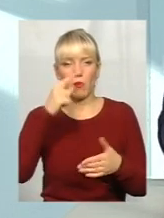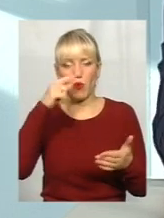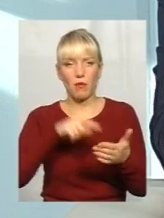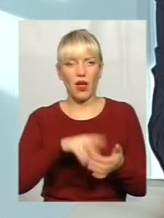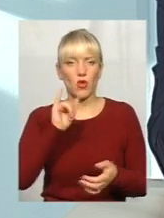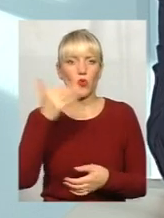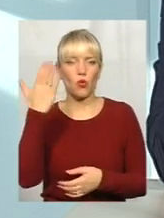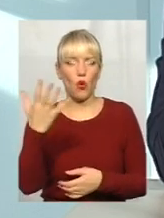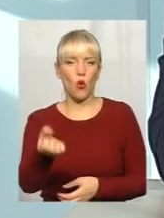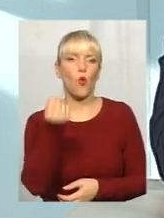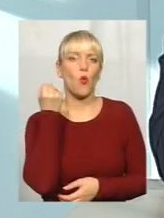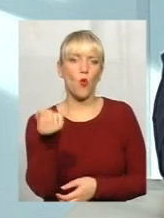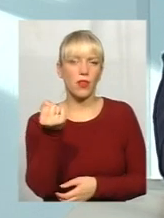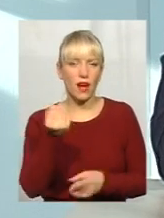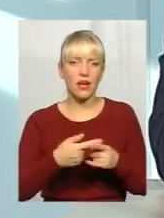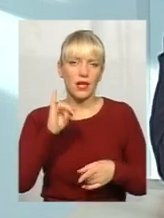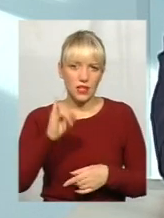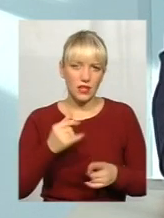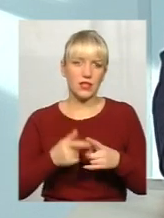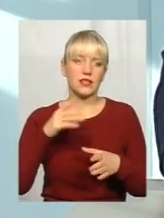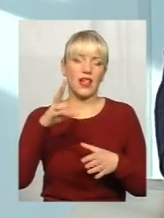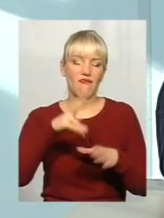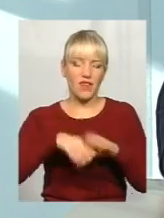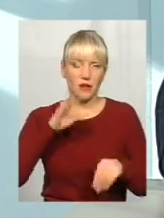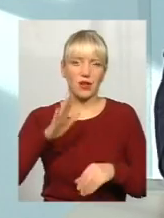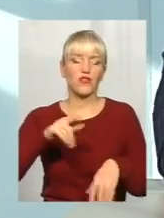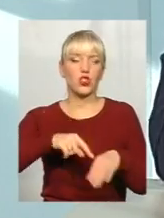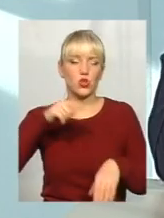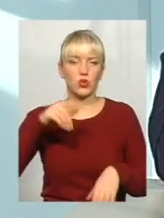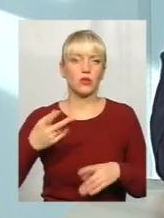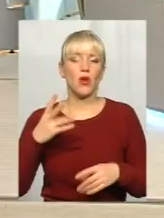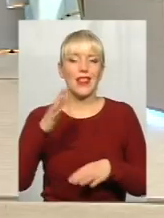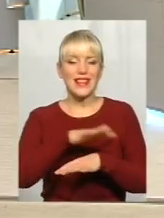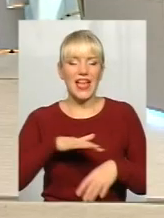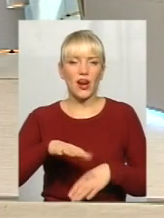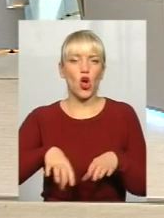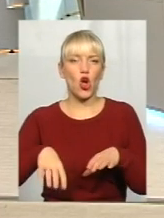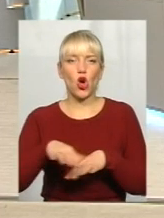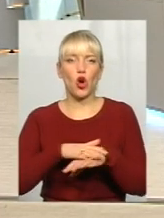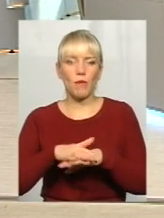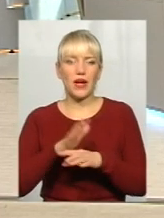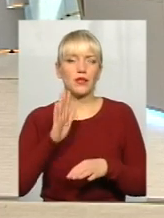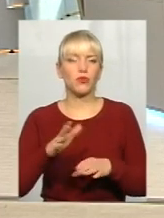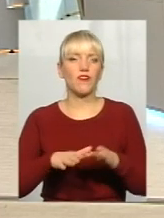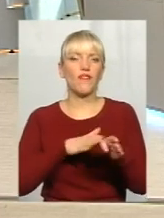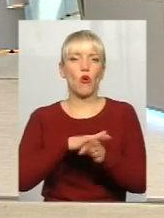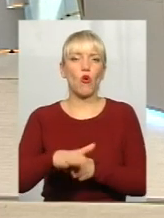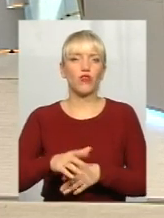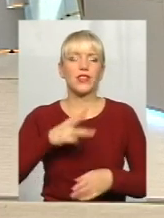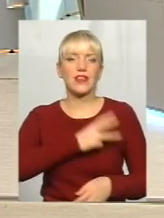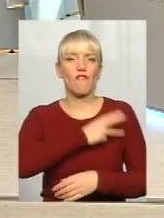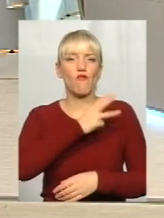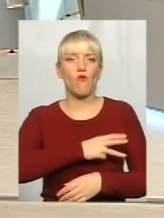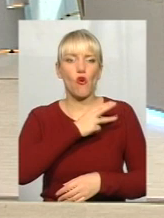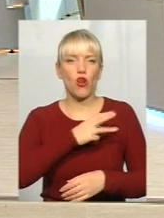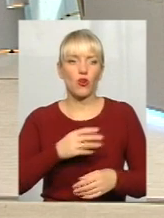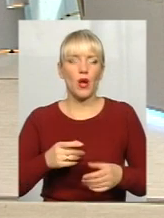І на вибори ми сьогодні відчуємо, сьогодні вже тер громада, хто що буде відбуватися, вони будуть виконувати волю партії. Це сьогодні смотрящі